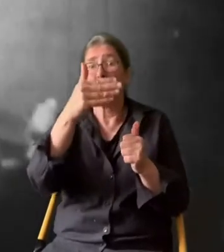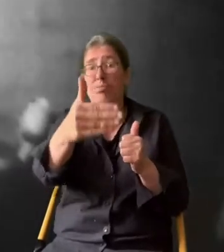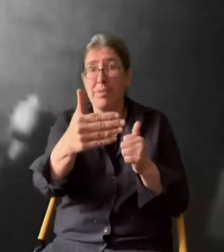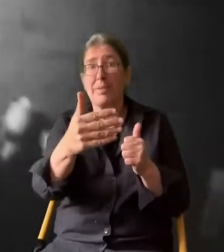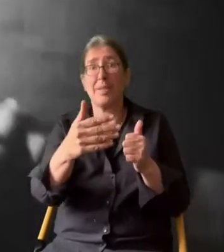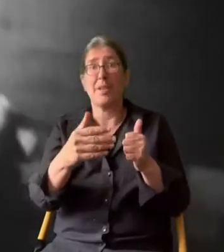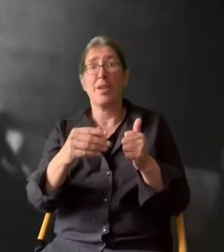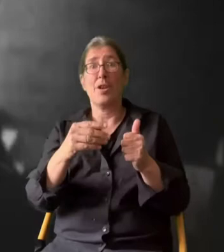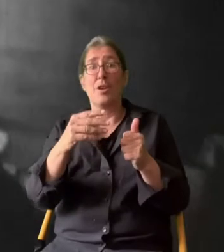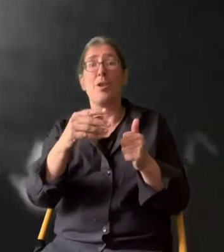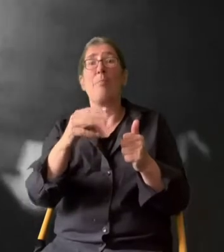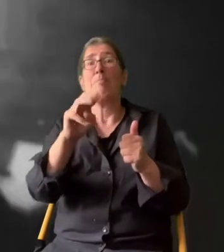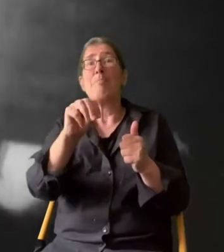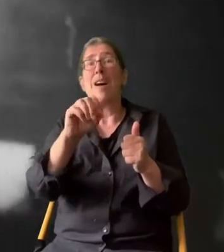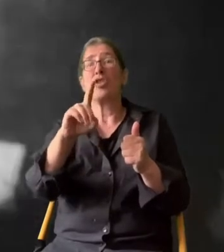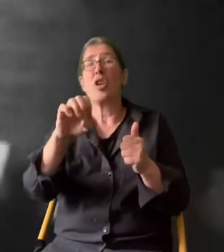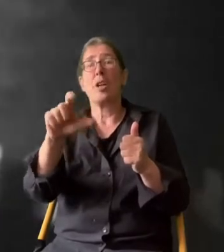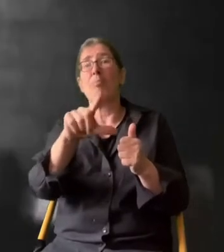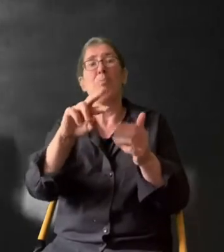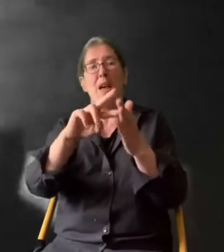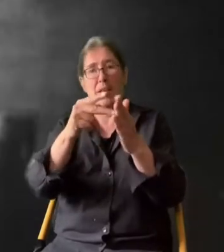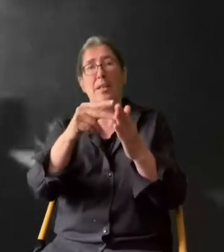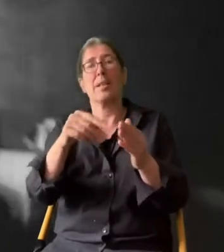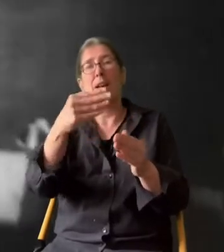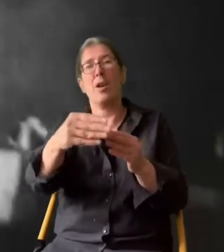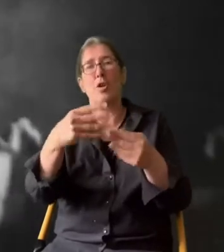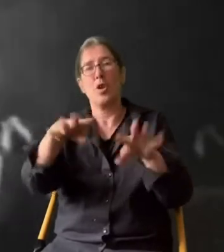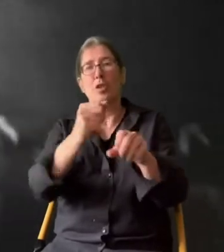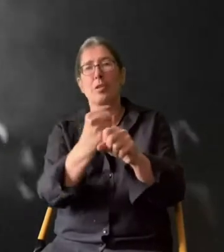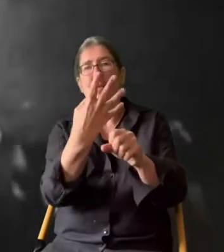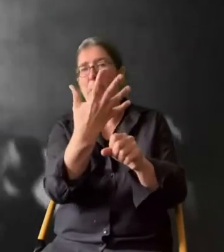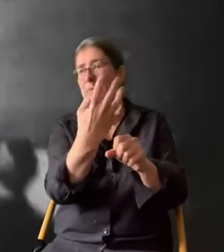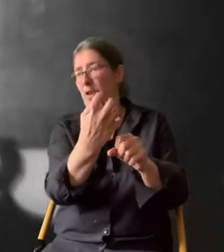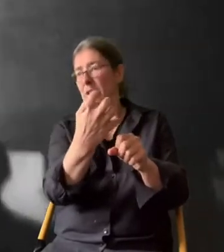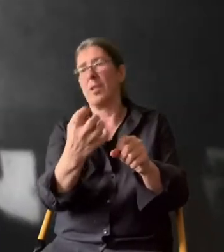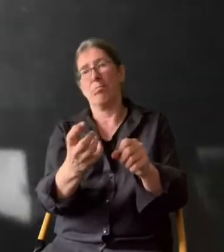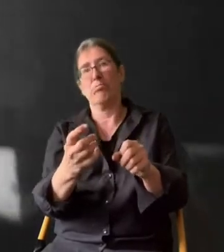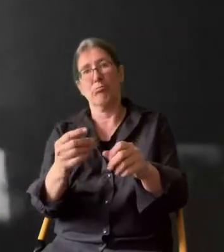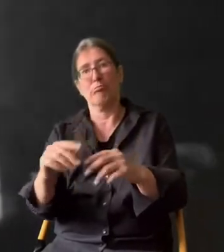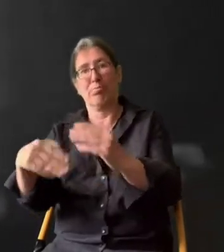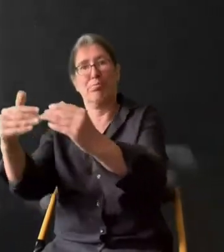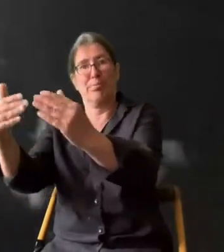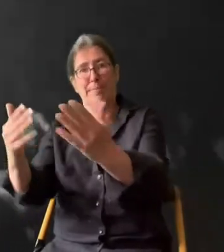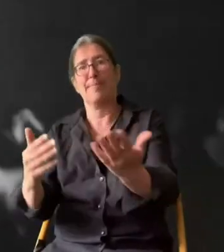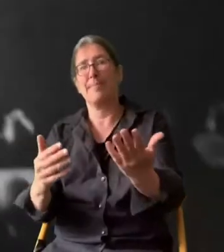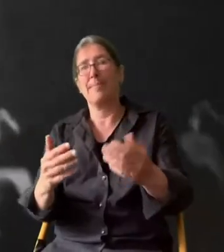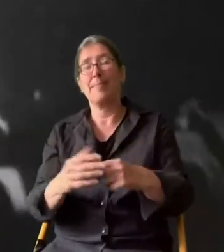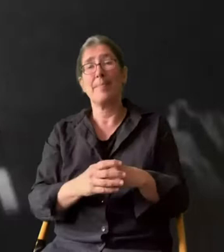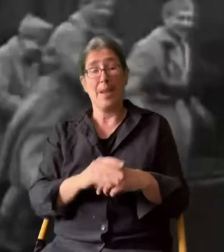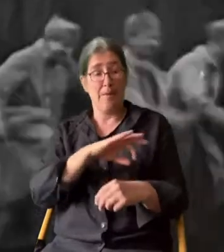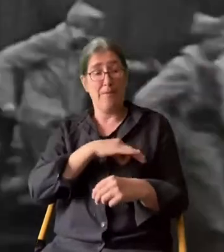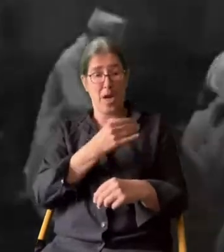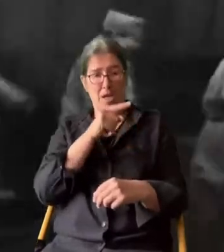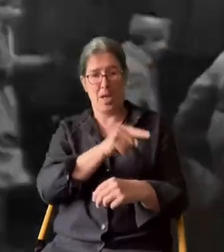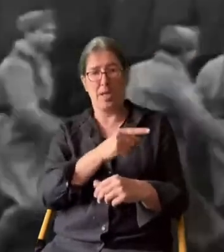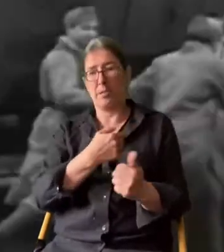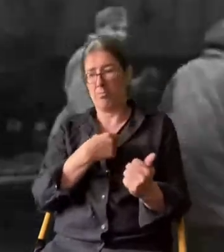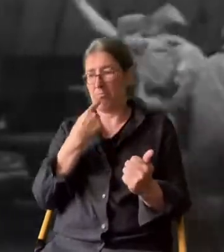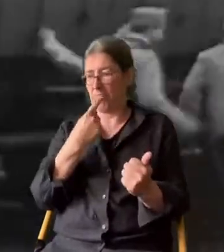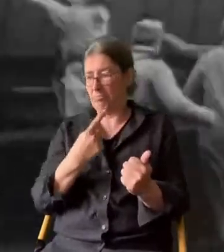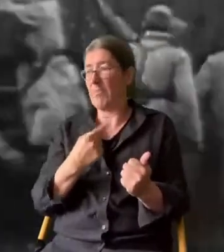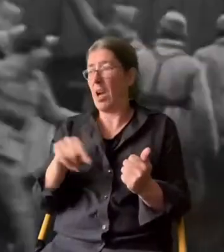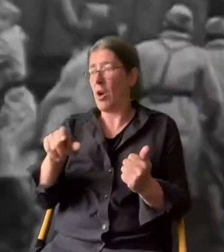-Plans, der Deutschland nach 1945 wieder auf die Beine helfen wird. Frankreich kündigt daraufhin an,